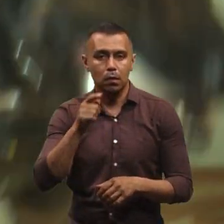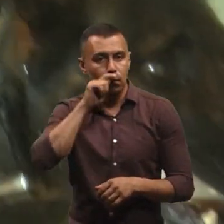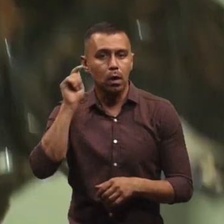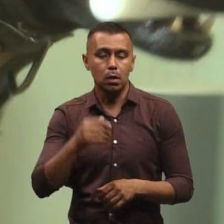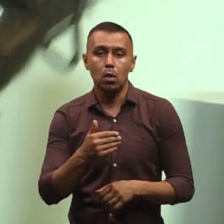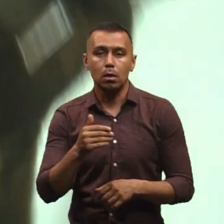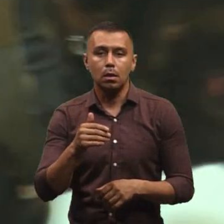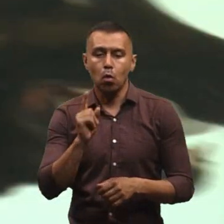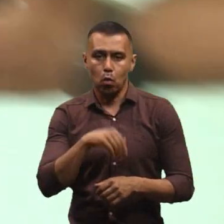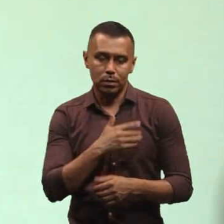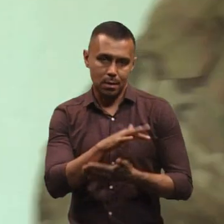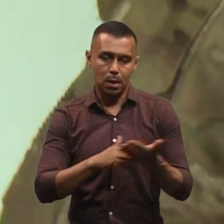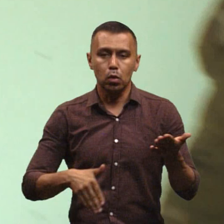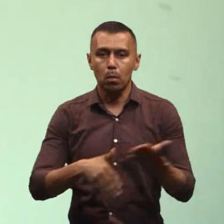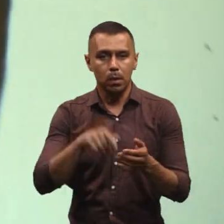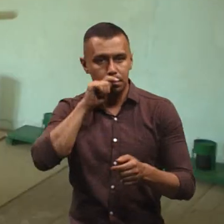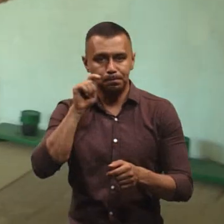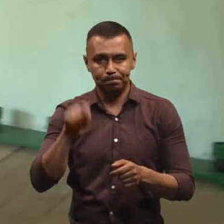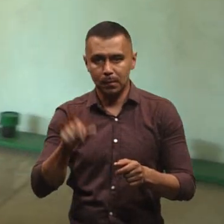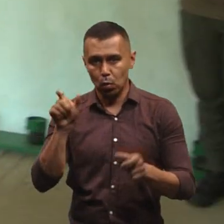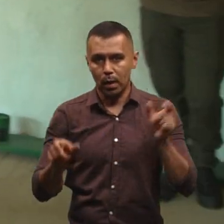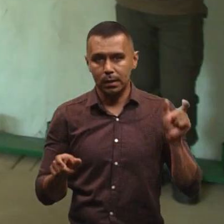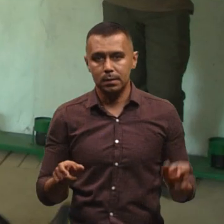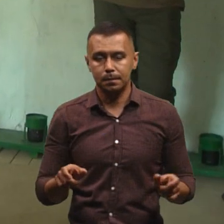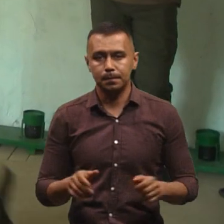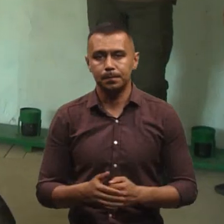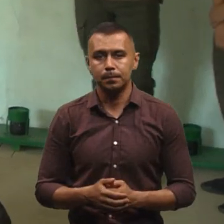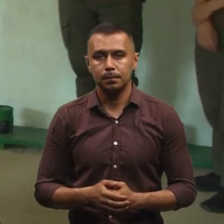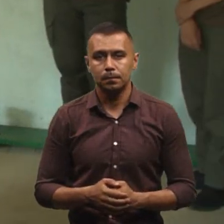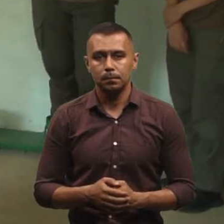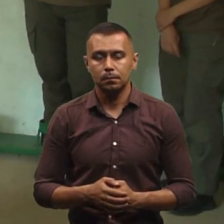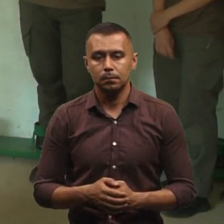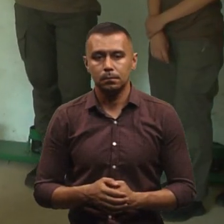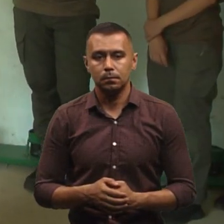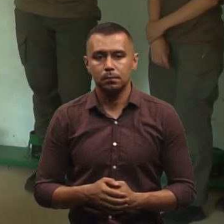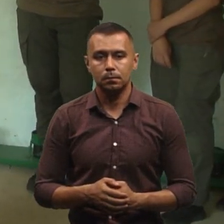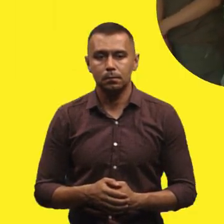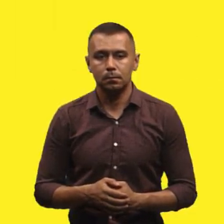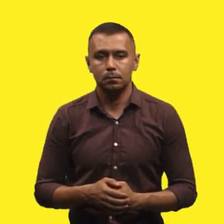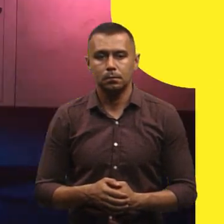Україні, бо хоч і не далі допомагати українцям. Світлана Поробок, Іван Новчан, Суспільне новини, Хмельниччина.